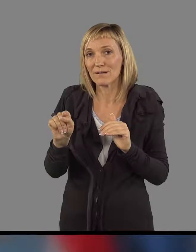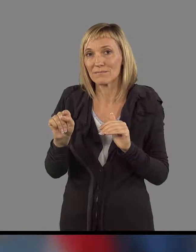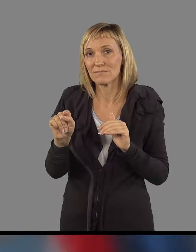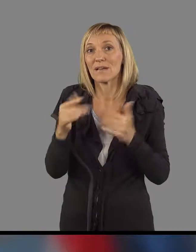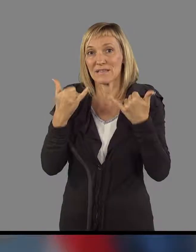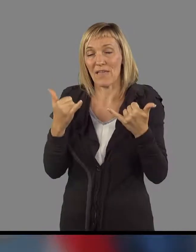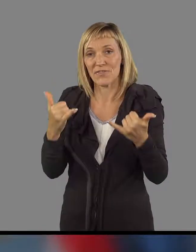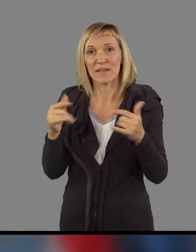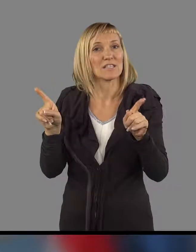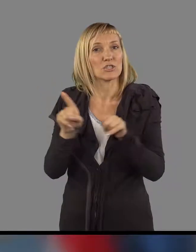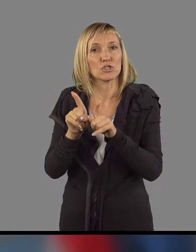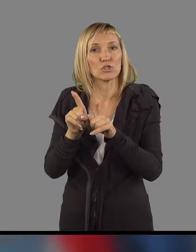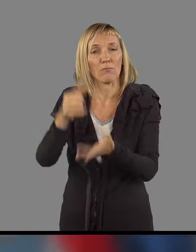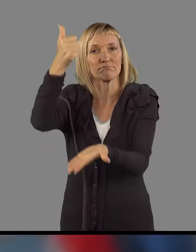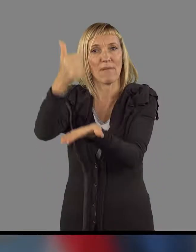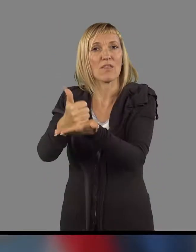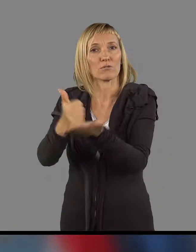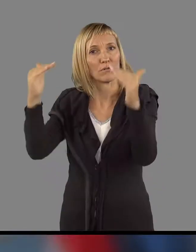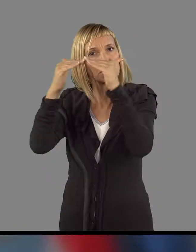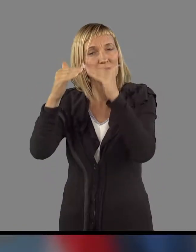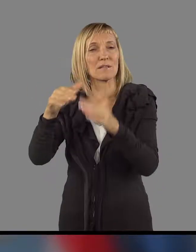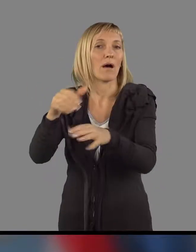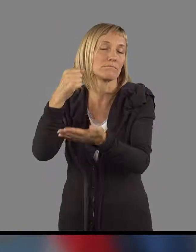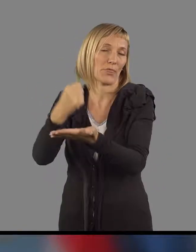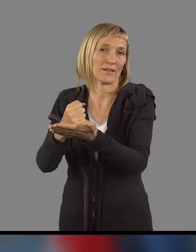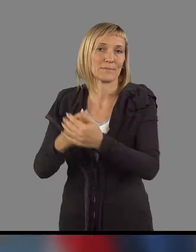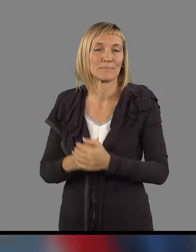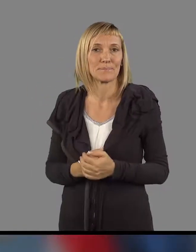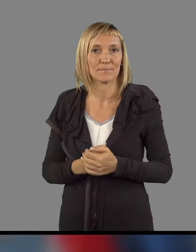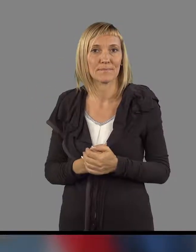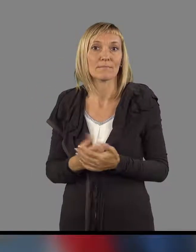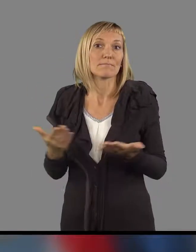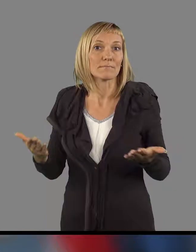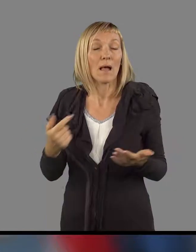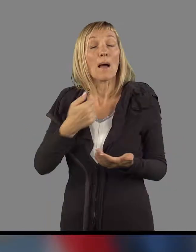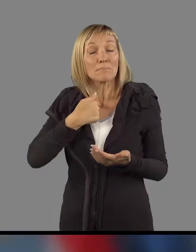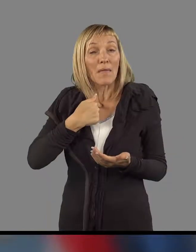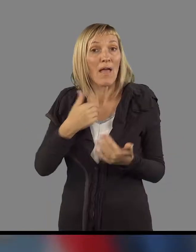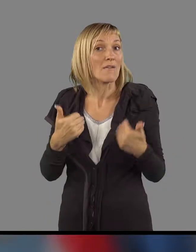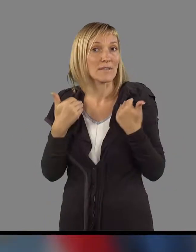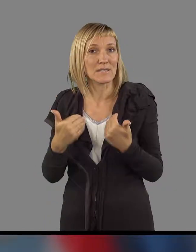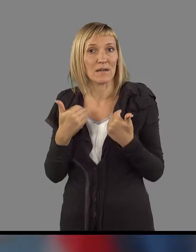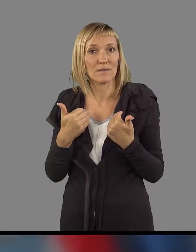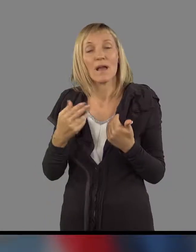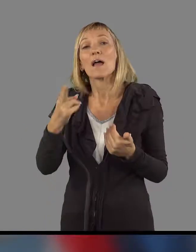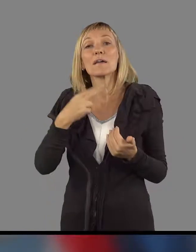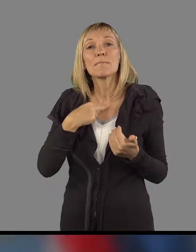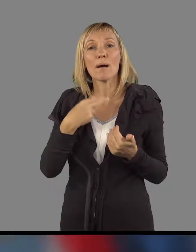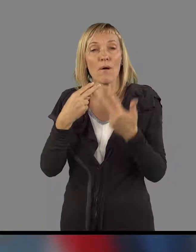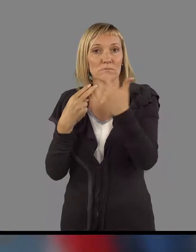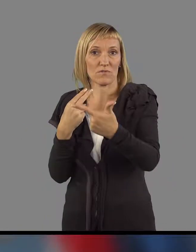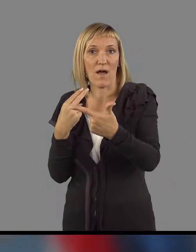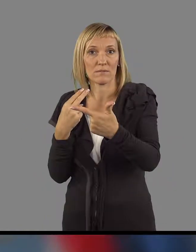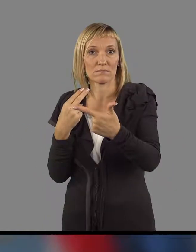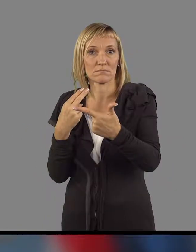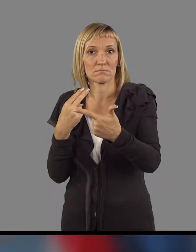danes bil soglasno poterjen. Tako da meni veseli, da imamo ta dva